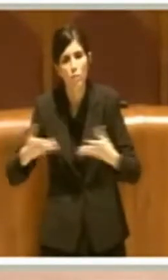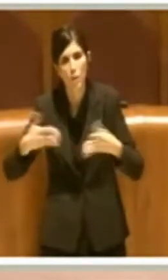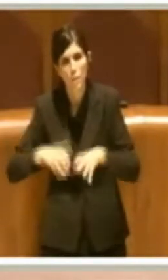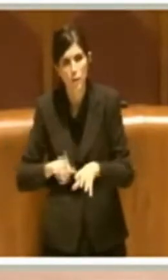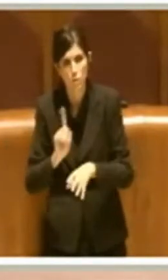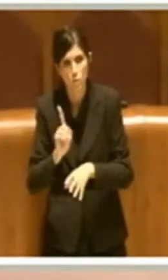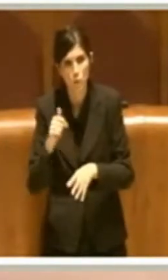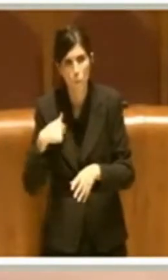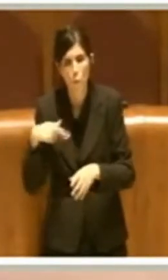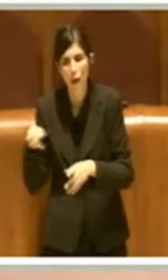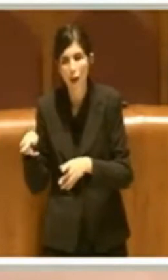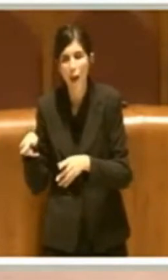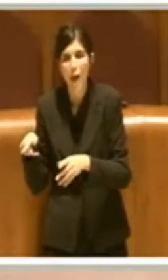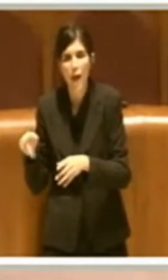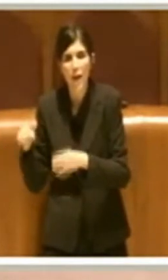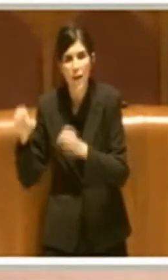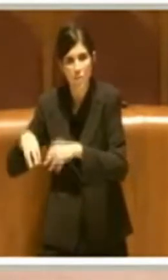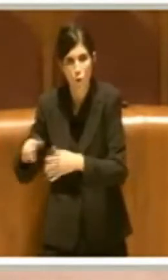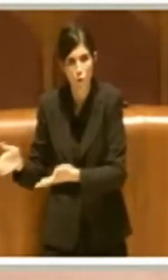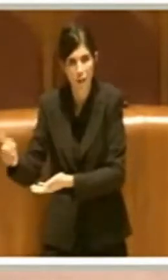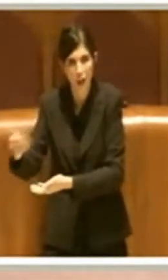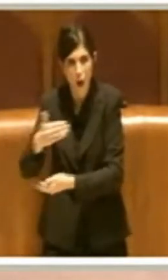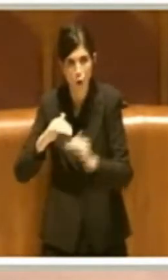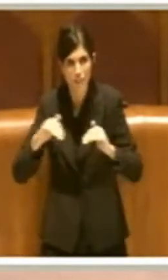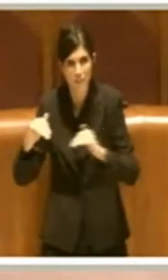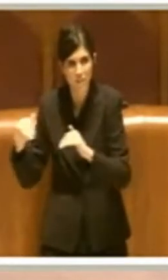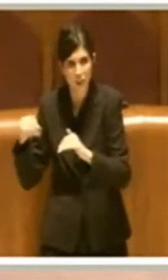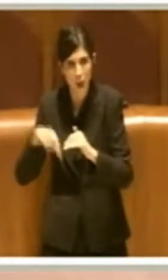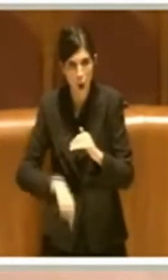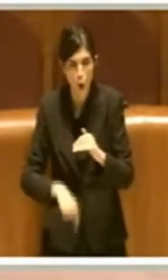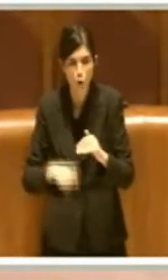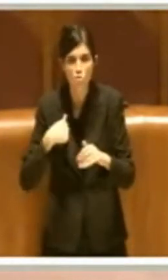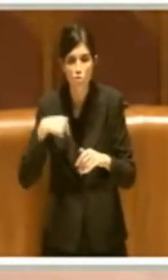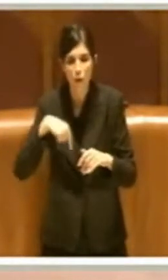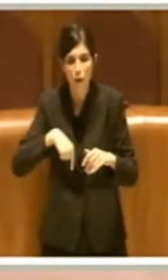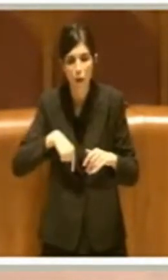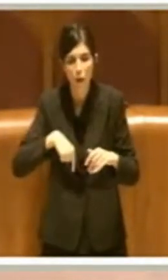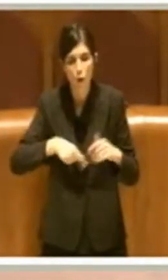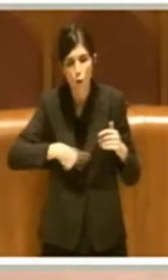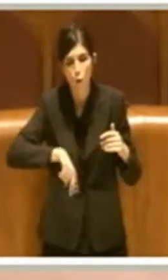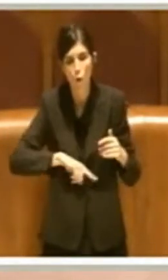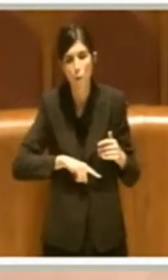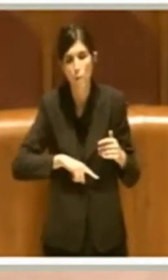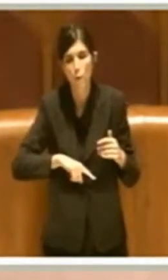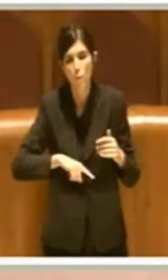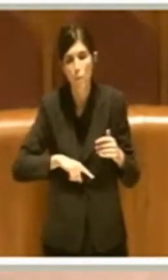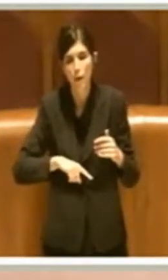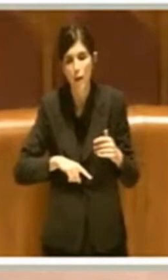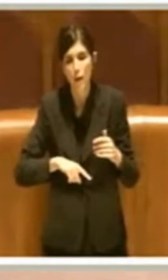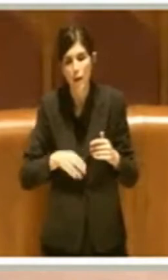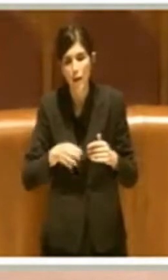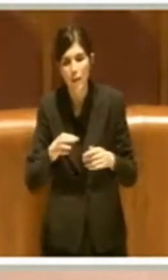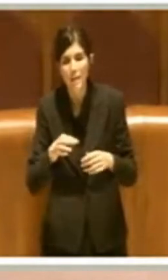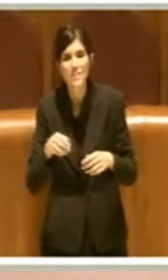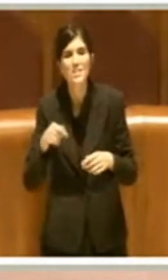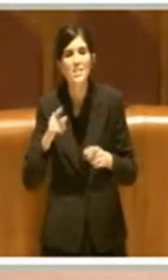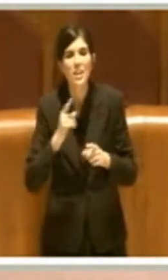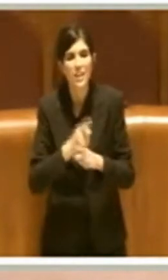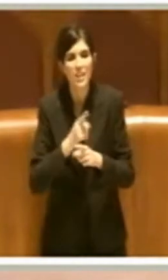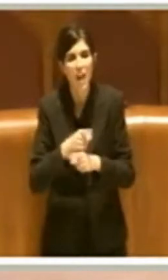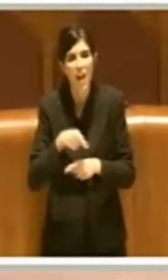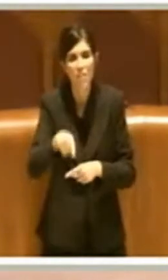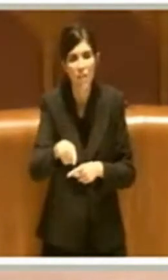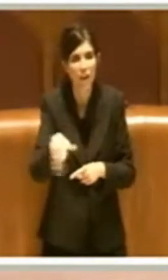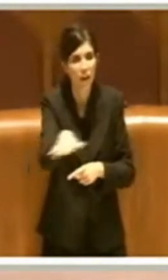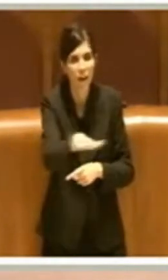sulla raccolta differenziata, oggettivamente oggi ci troveremo nel punto di dover comunque indicare un sito. Perché?